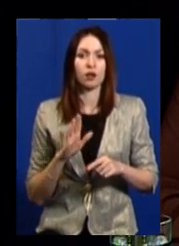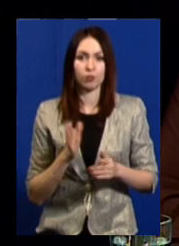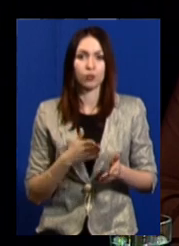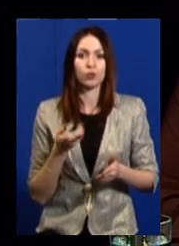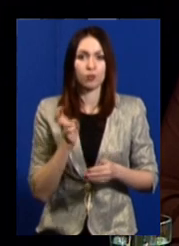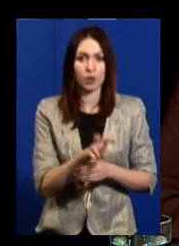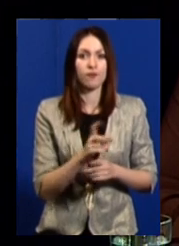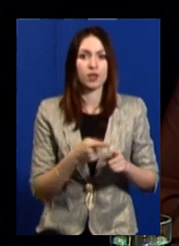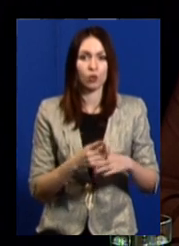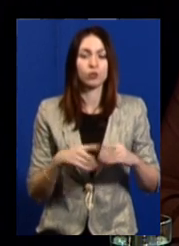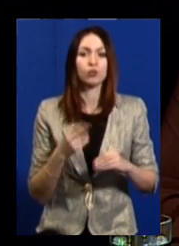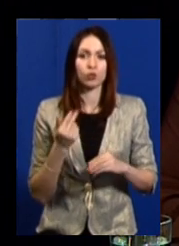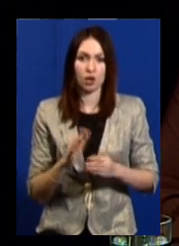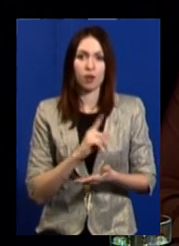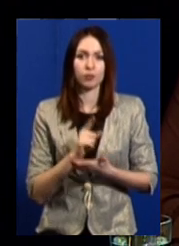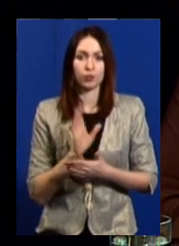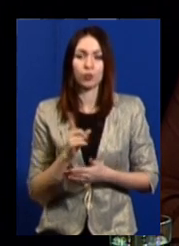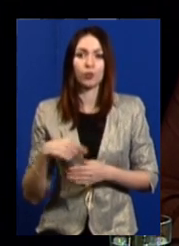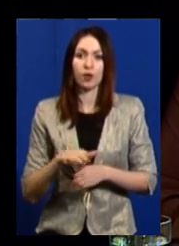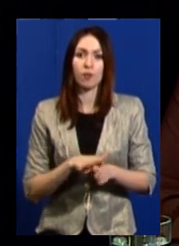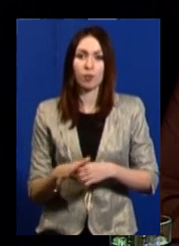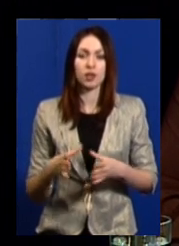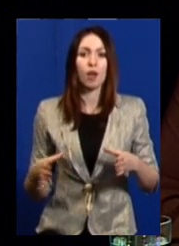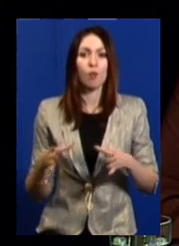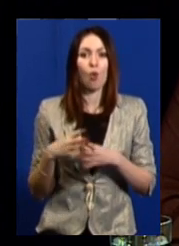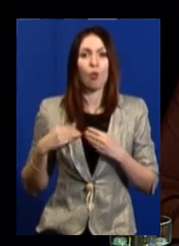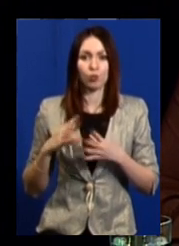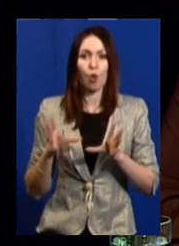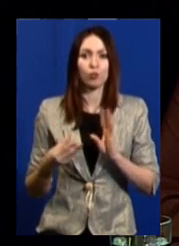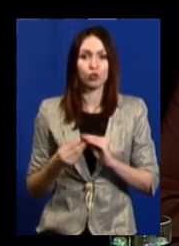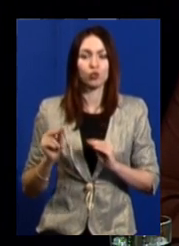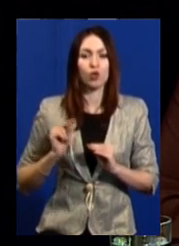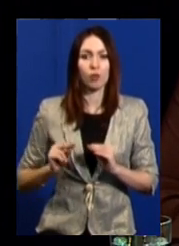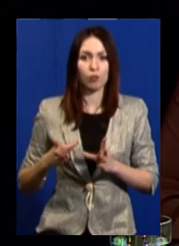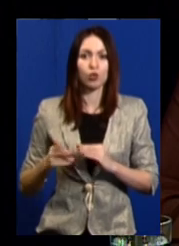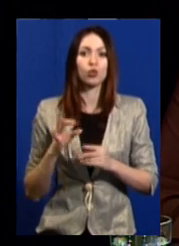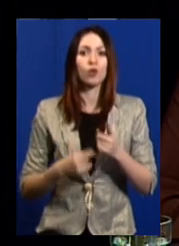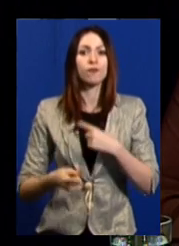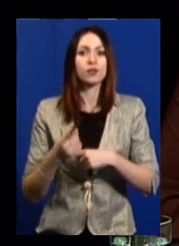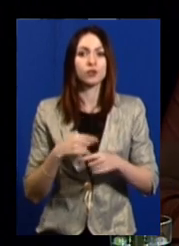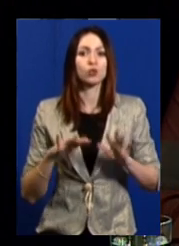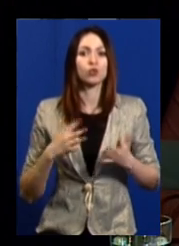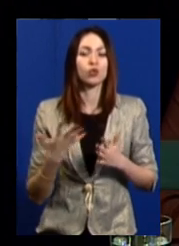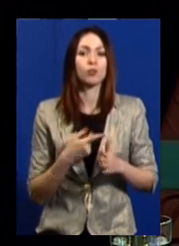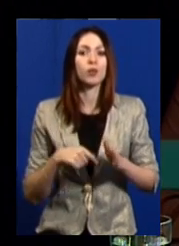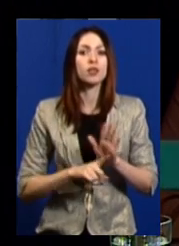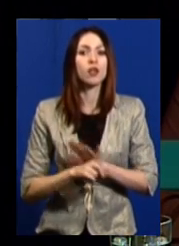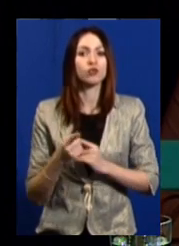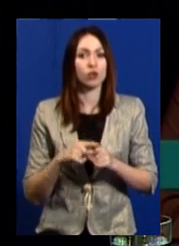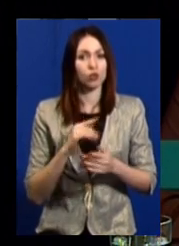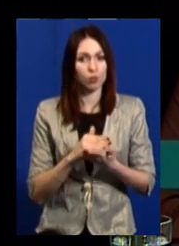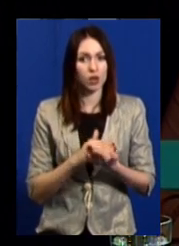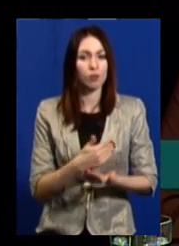буде приходити в таку родину, тому що ми виконуємо спільну роботу, але повертаючись до випадку, з якого ми почали цю програму, хочу зазначити,